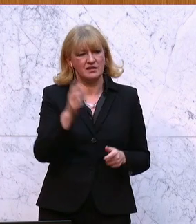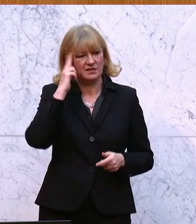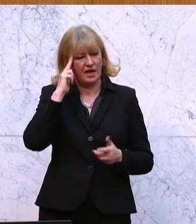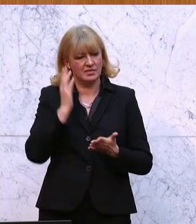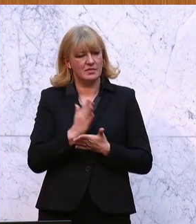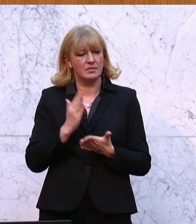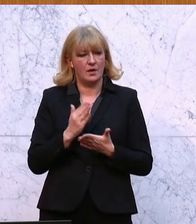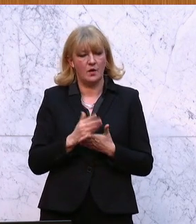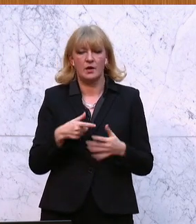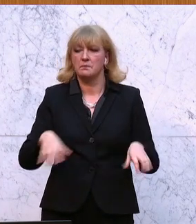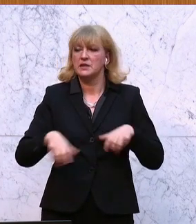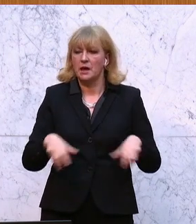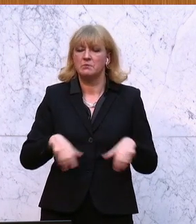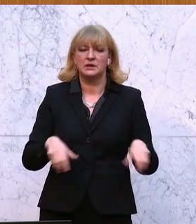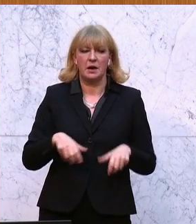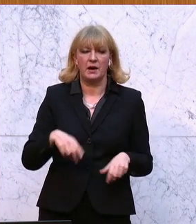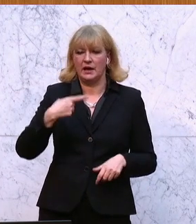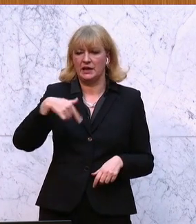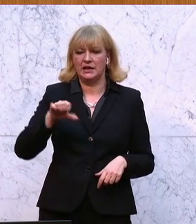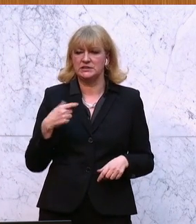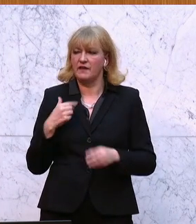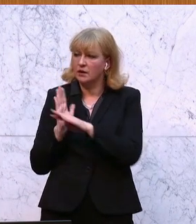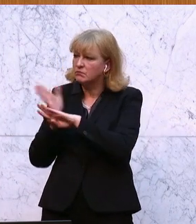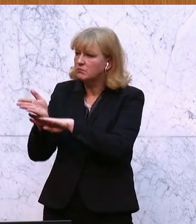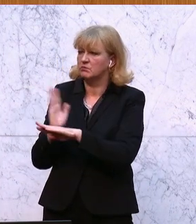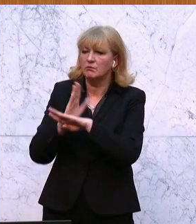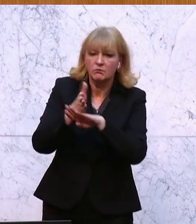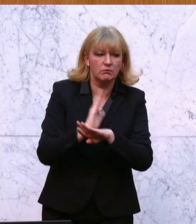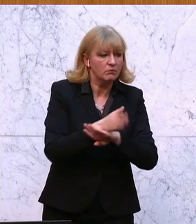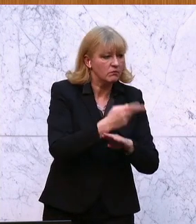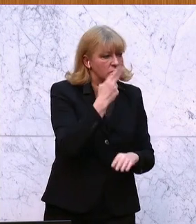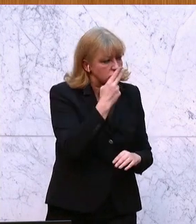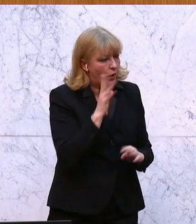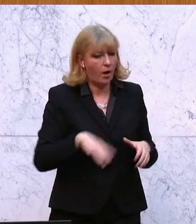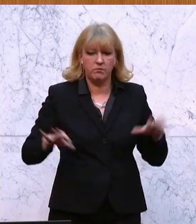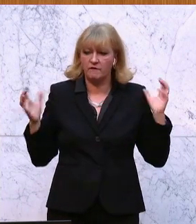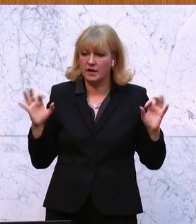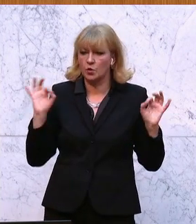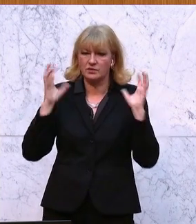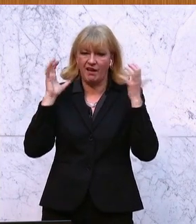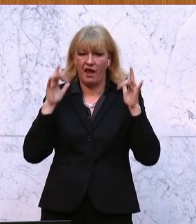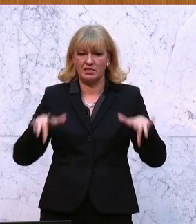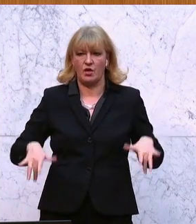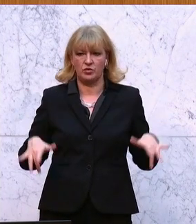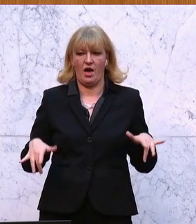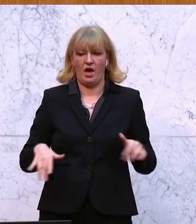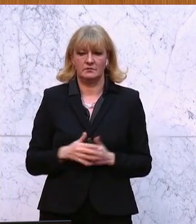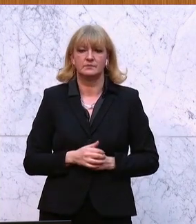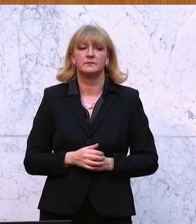die Mitarbeiter und Mitarbeiterinnen der Gieß gekommen sind und geschaut hat, ob man ein Fernseher oder Radiogerät gehabt hat.